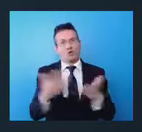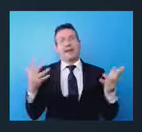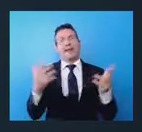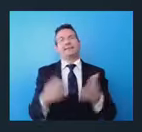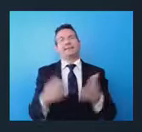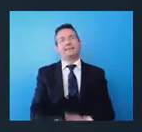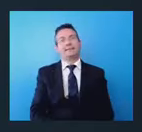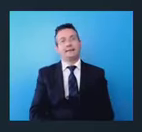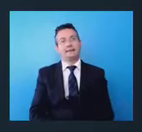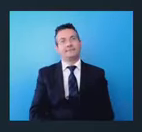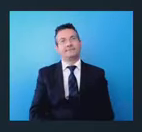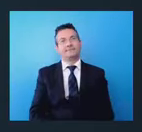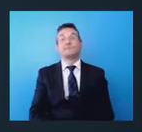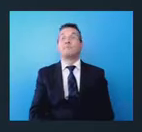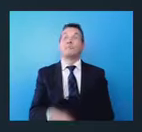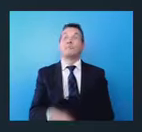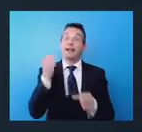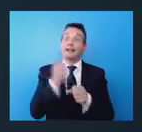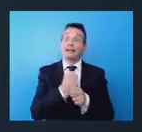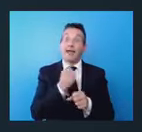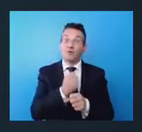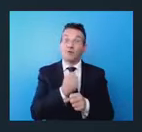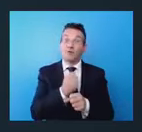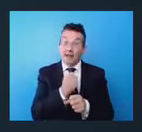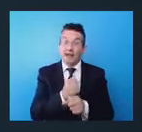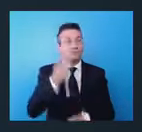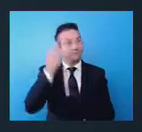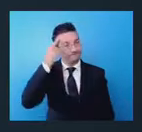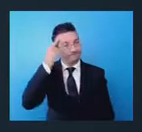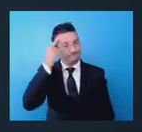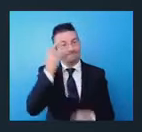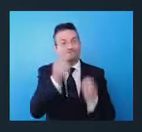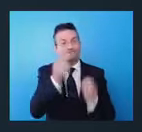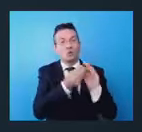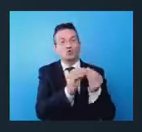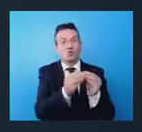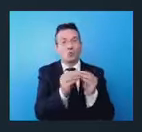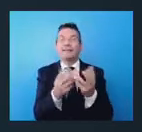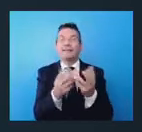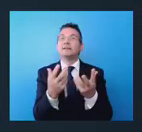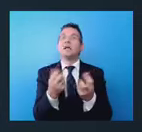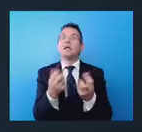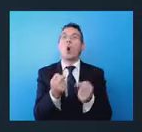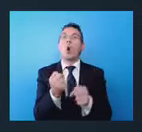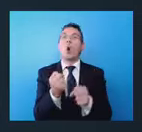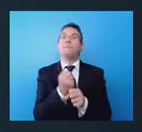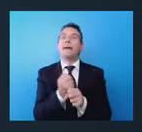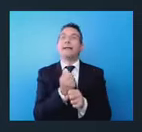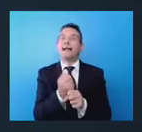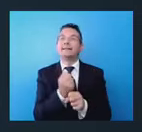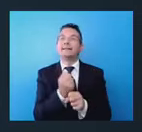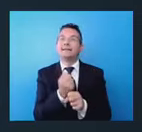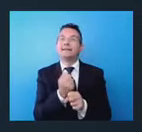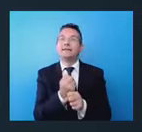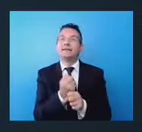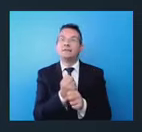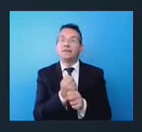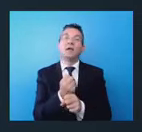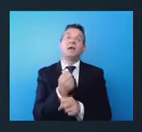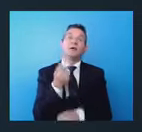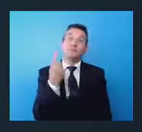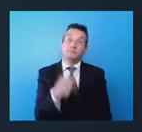Lavoriamo già con la testa agli strumenti operativi, nel senso che ripeto tutto deve essere questo tranne che un